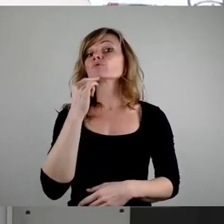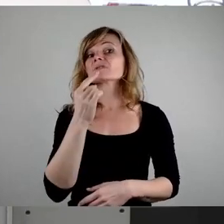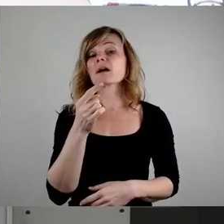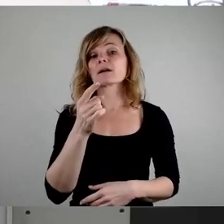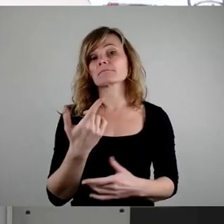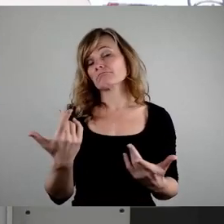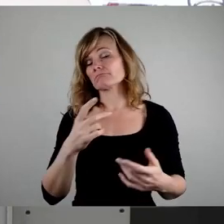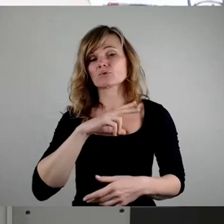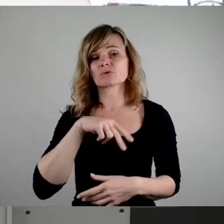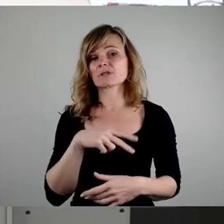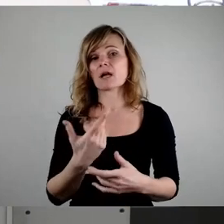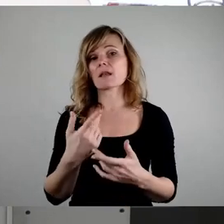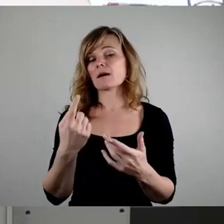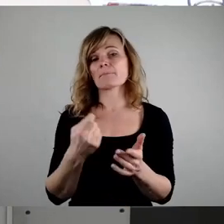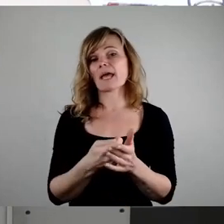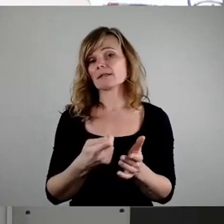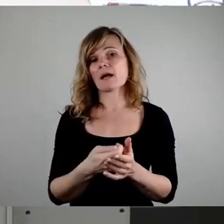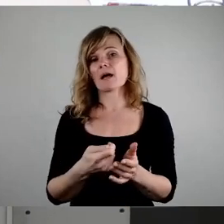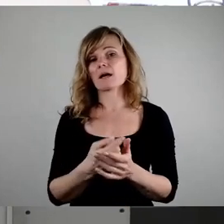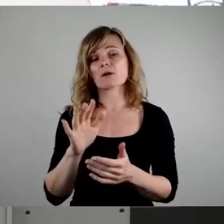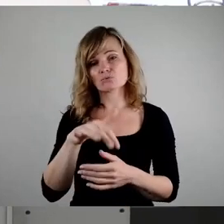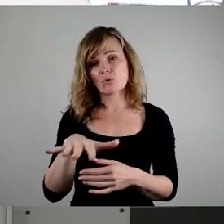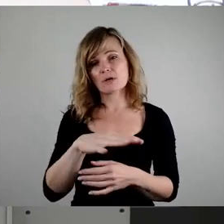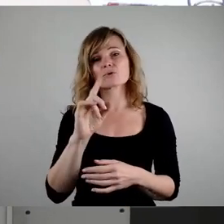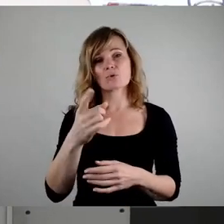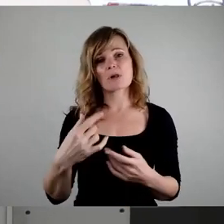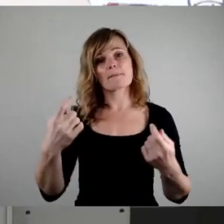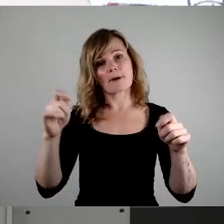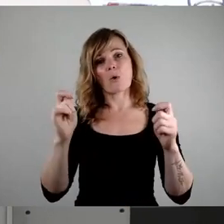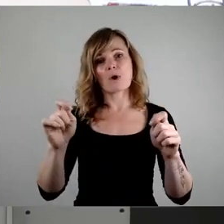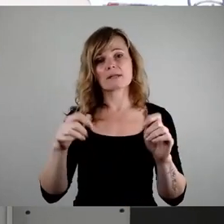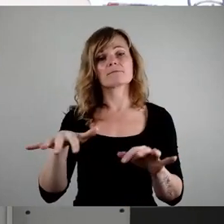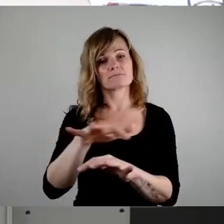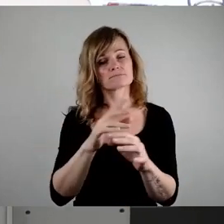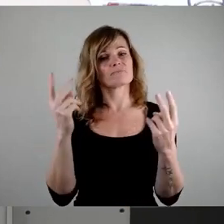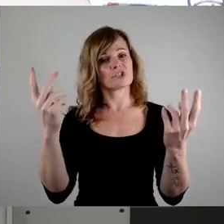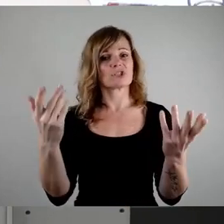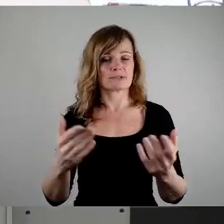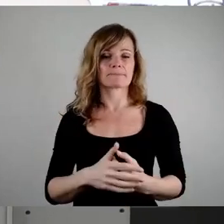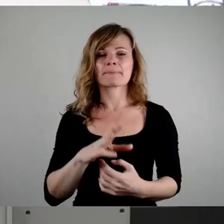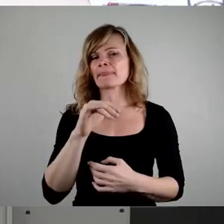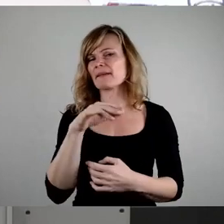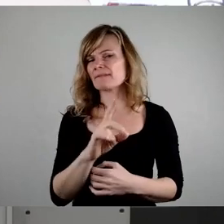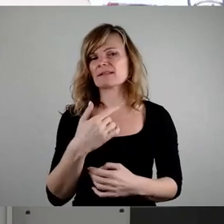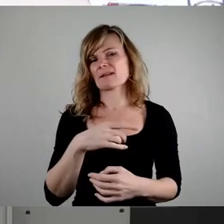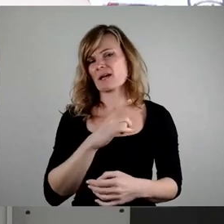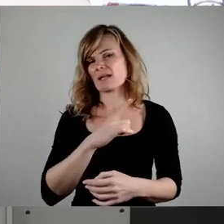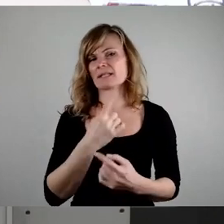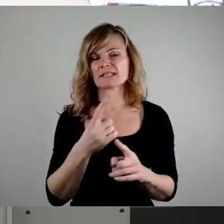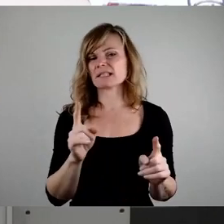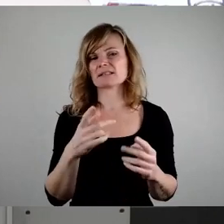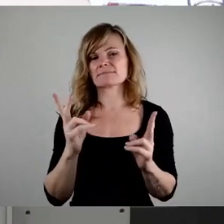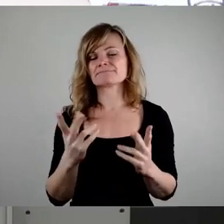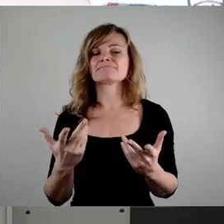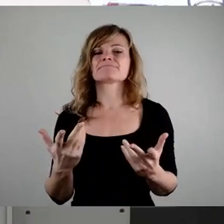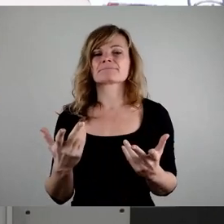ist ein sozialer Beitrag, das da gebaut werden muss. Wobei natürlich jetzt die WID nicht unbedingt der wirkliche Bringer